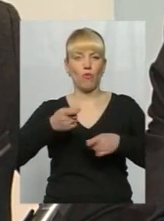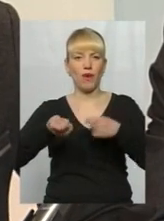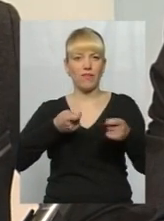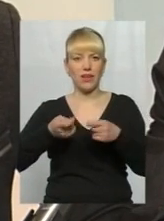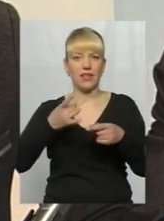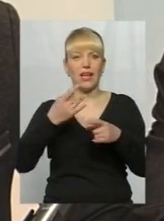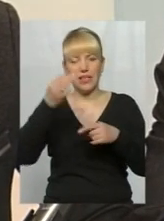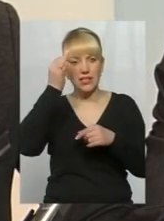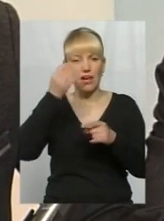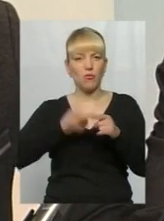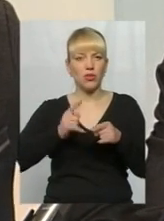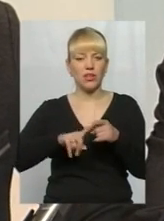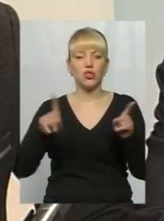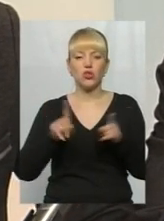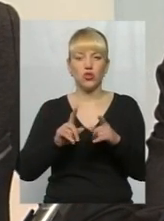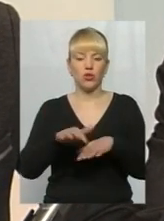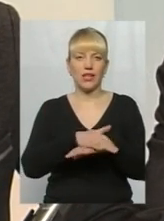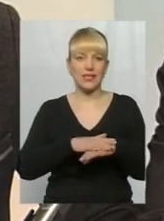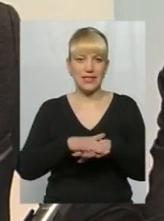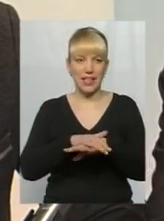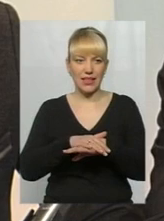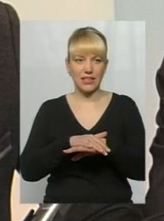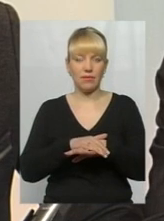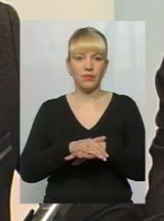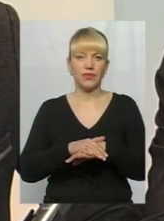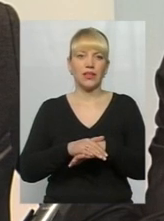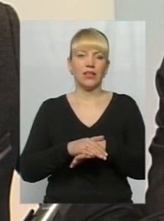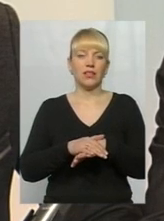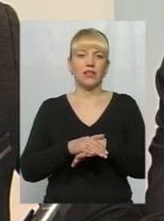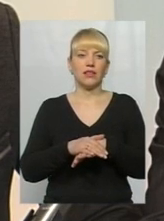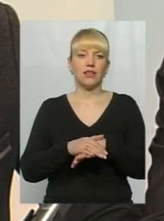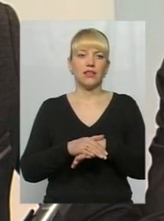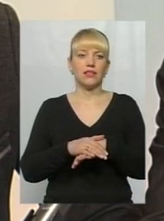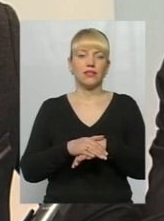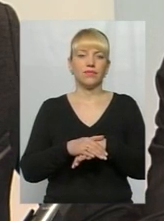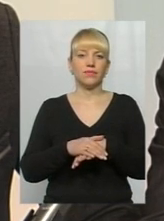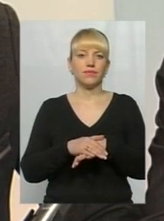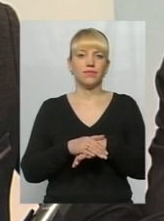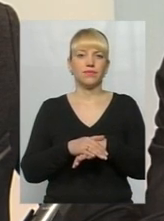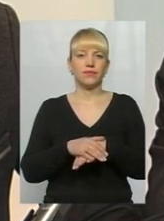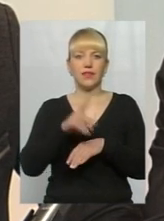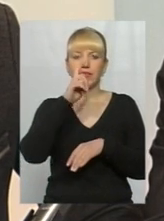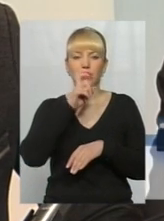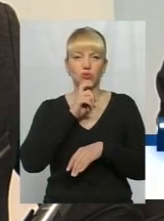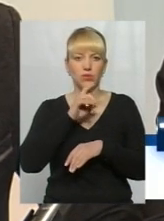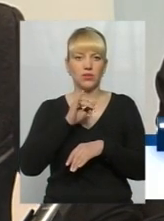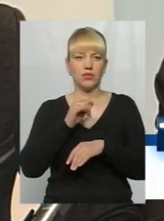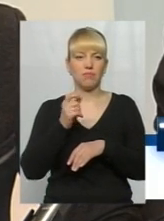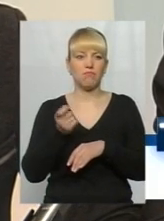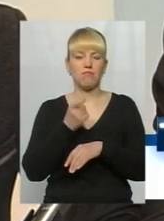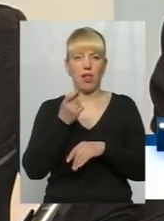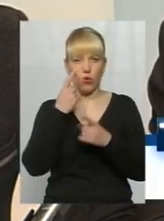що населення дещо, я б сказав, воно навіть не те, що не розуміє, а мало і навіть